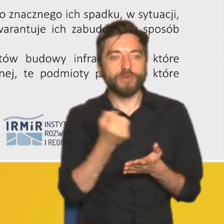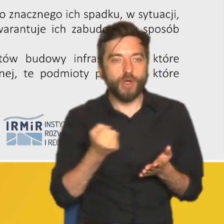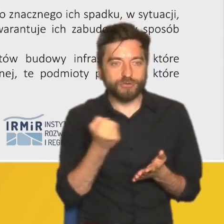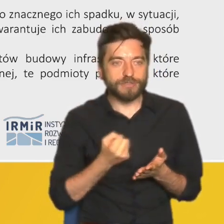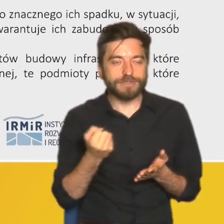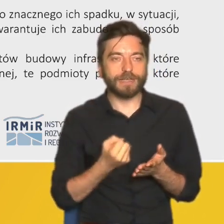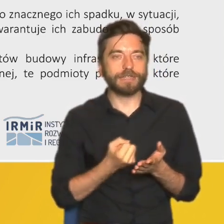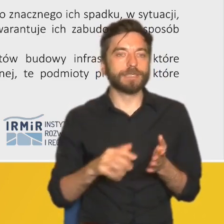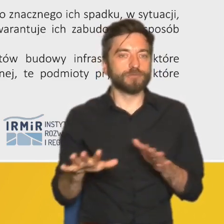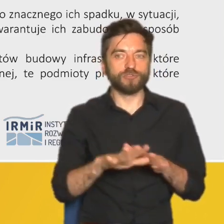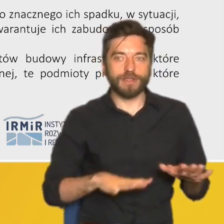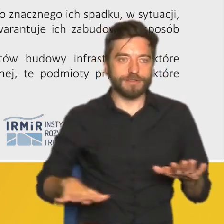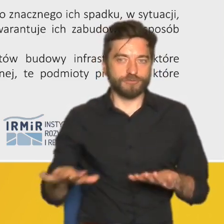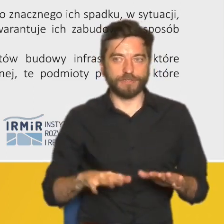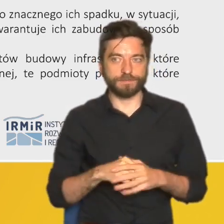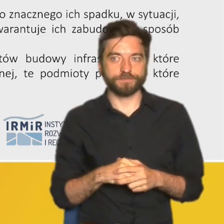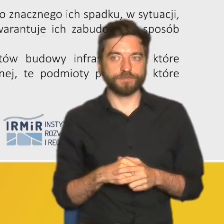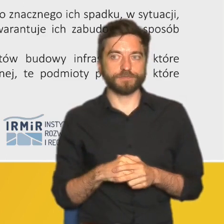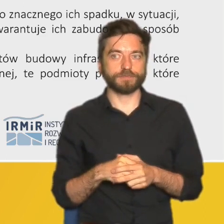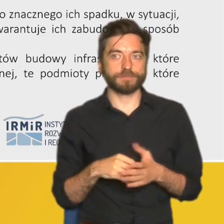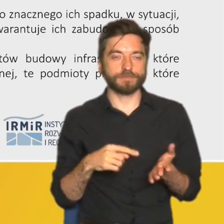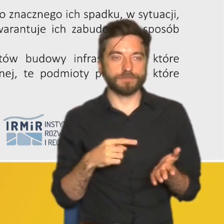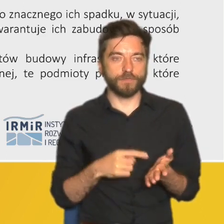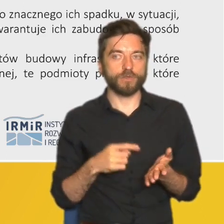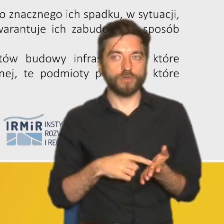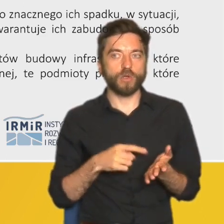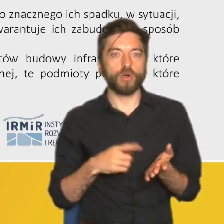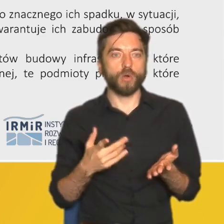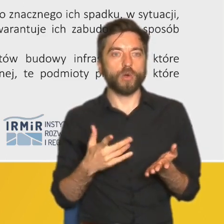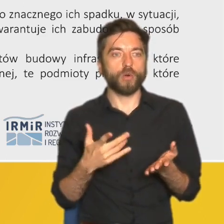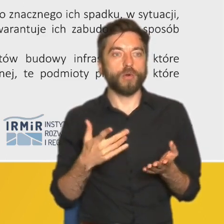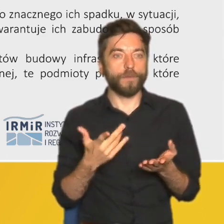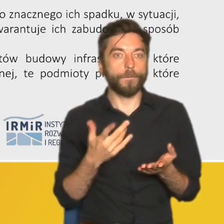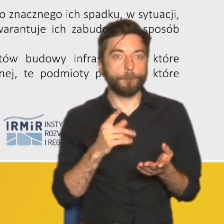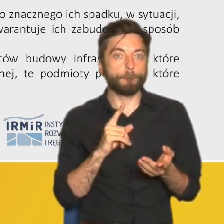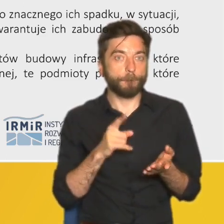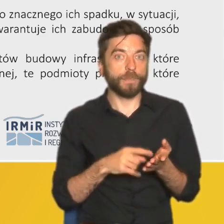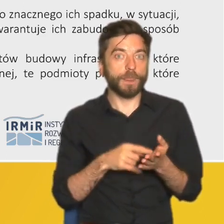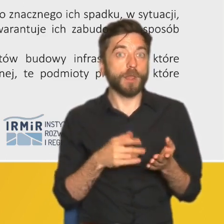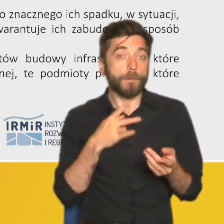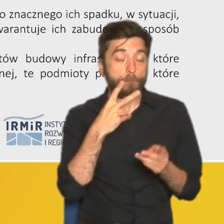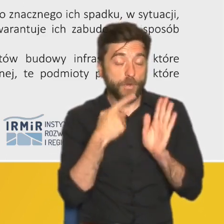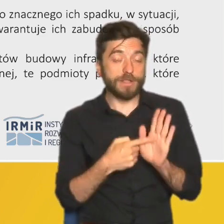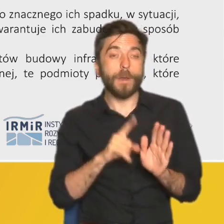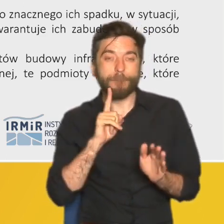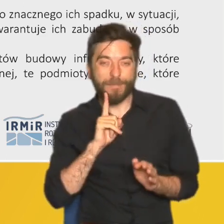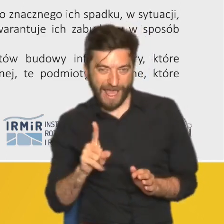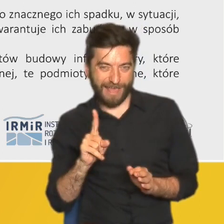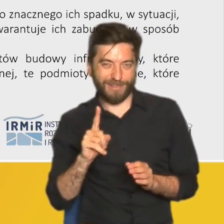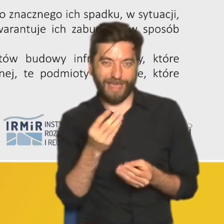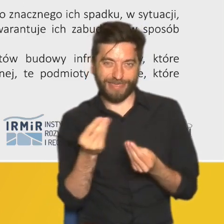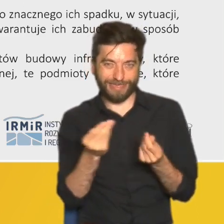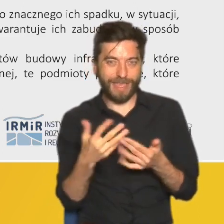przestrzenia mianowicie naszym zdaniem doprowadziłoby to do urealnienia cen gruntów a w praktyce do